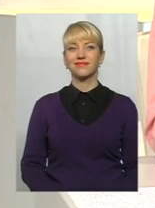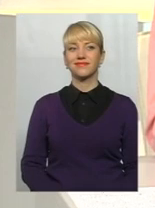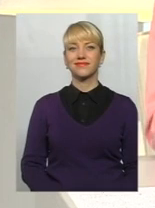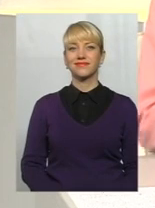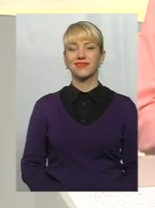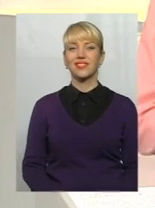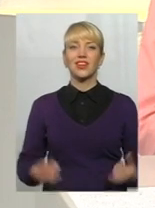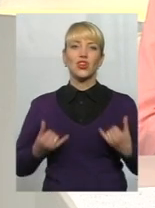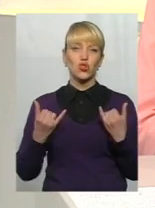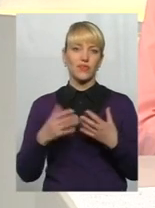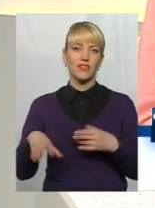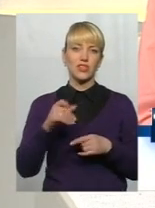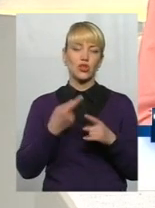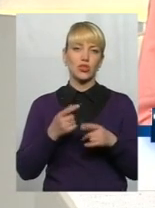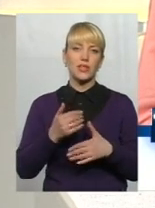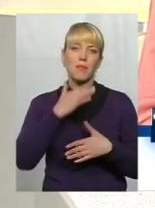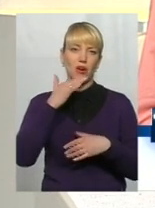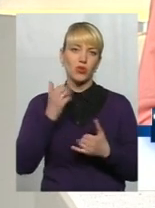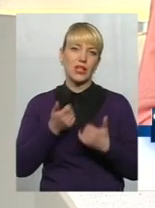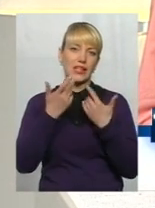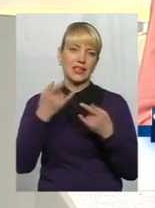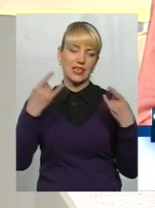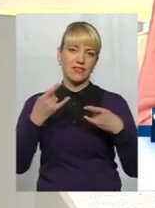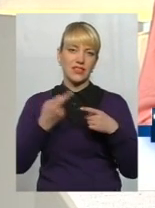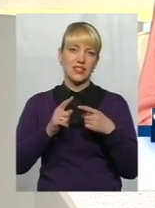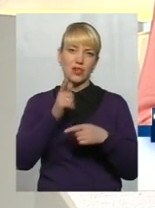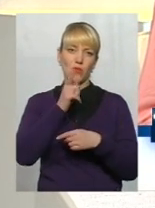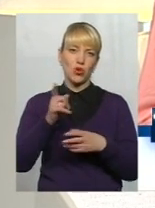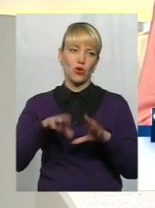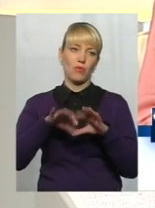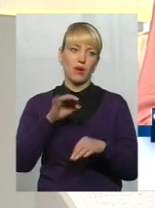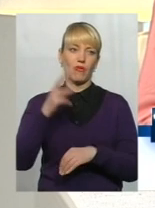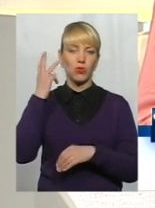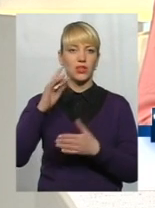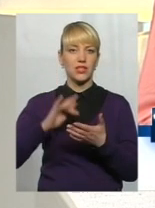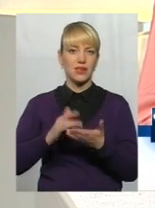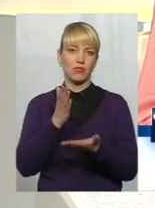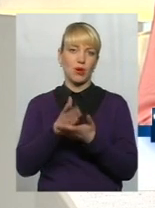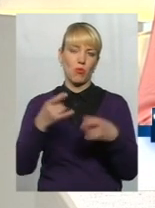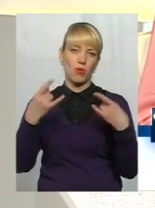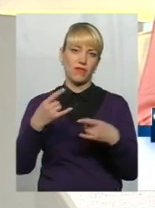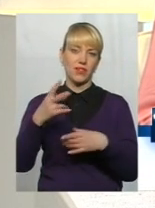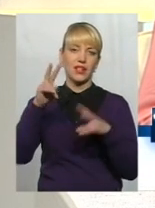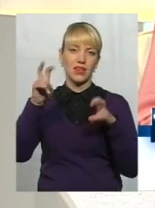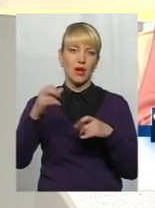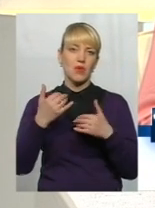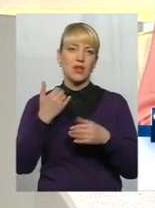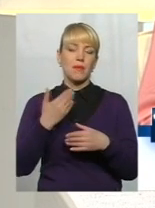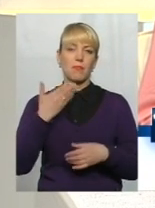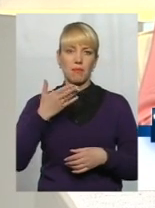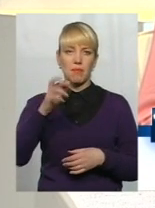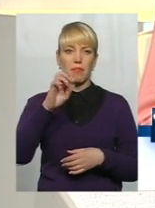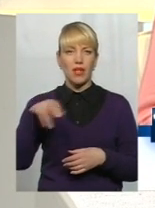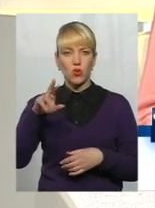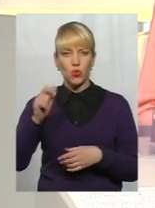Мої шанування усім, хто серед чималої кількості телеканалів, оціпері обрав саме Поділяцентр. В прямому ефірі тема, я Анна Бендюк, перекладна